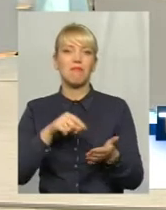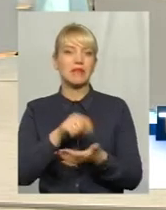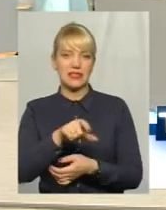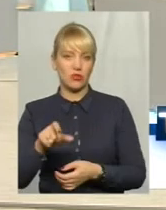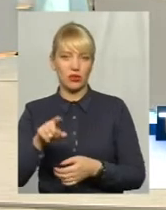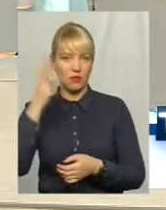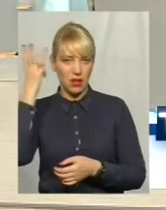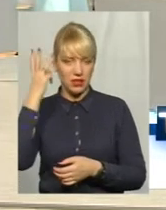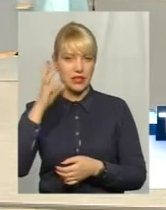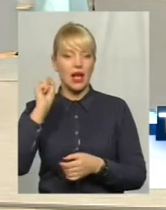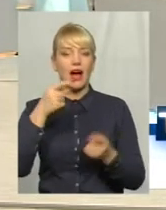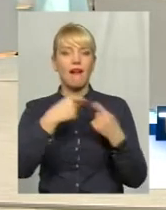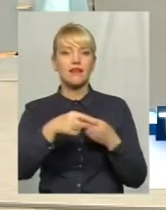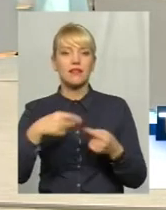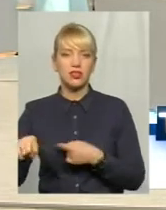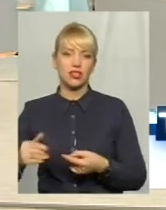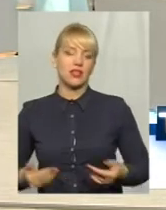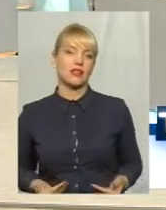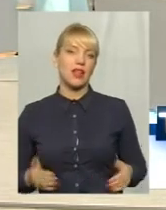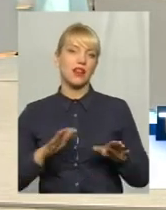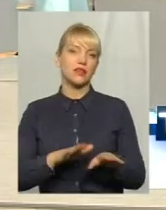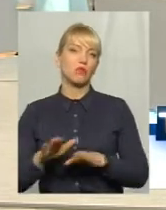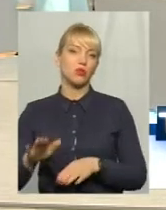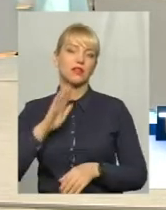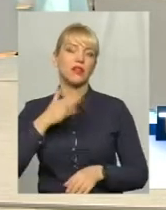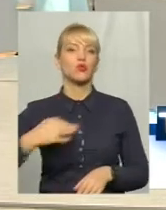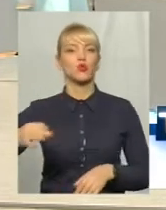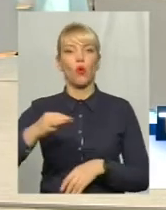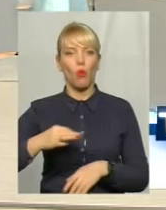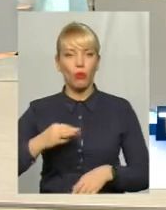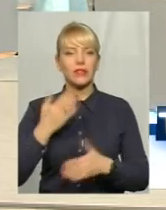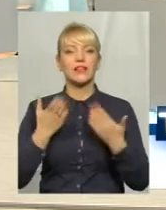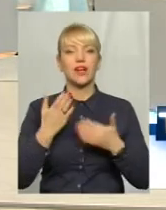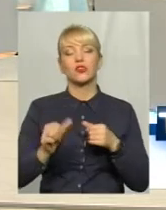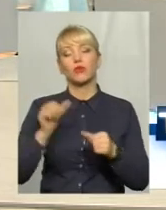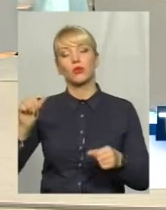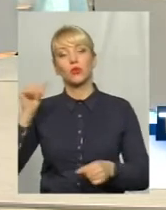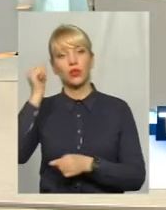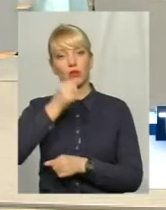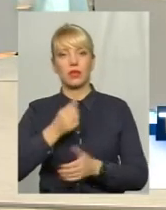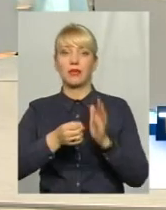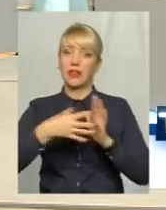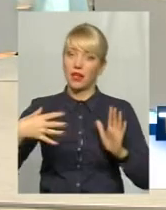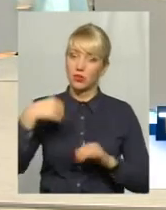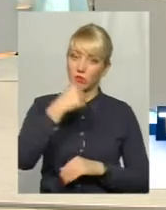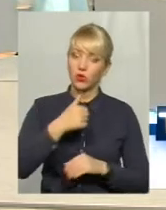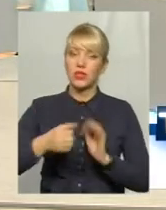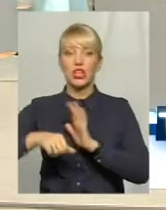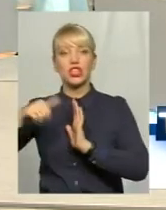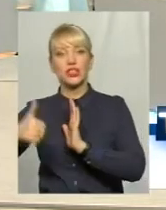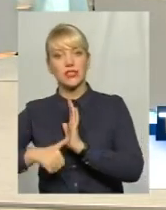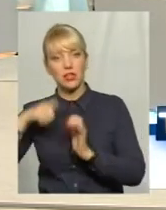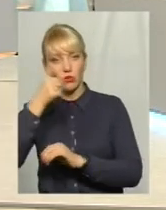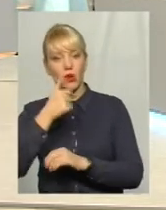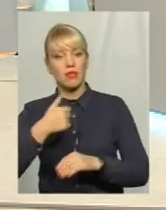мешканці інших населених пунктів області. І якщо в минулі роки, в 15-му, в 16-му, все-таки нам